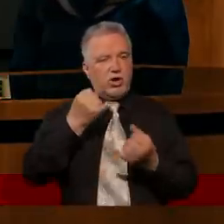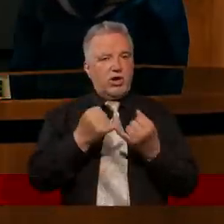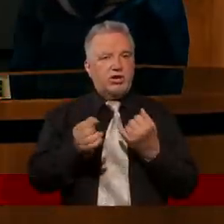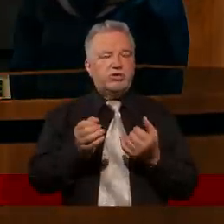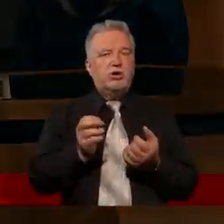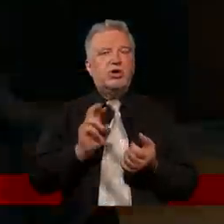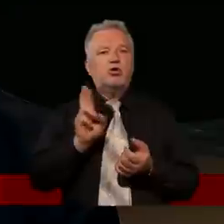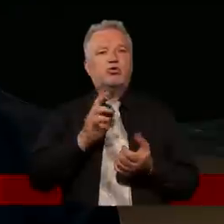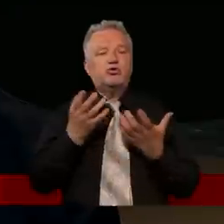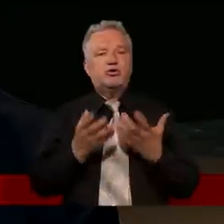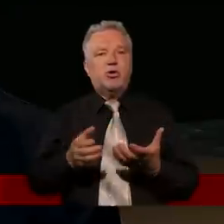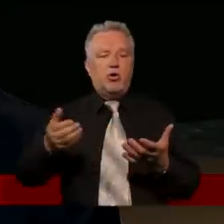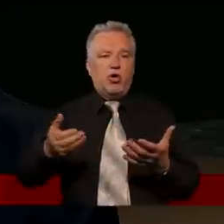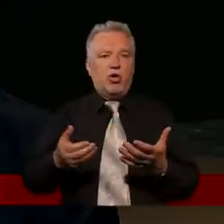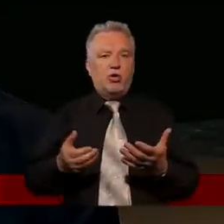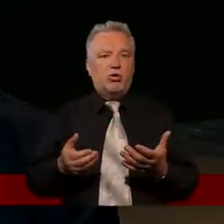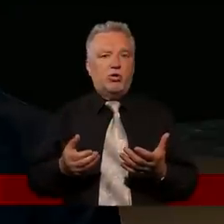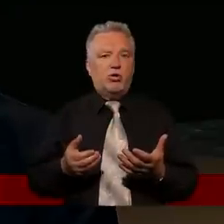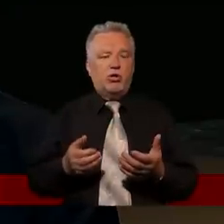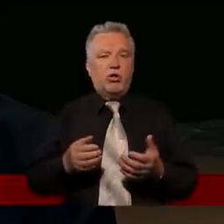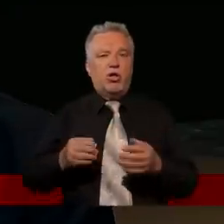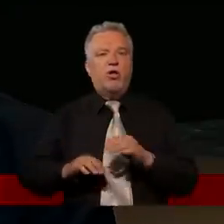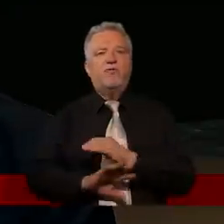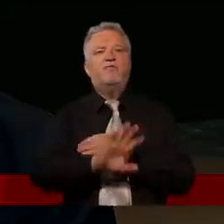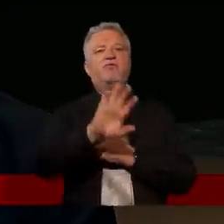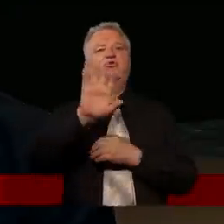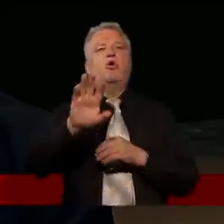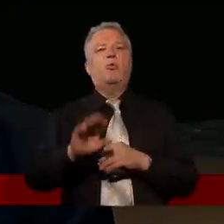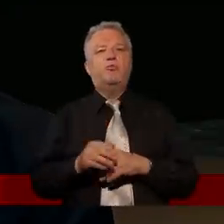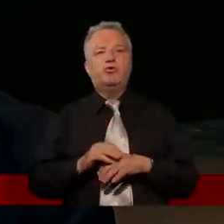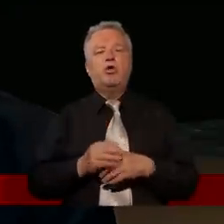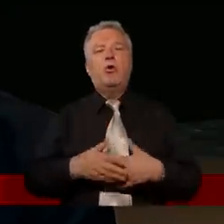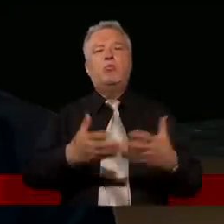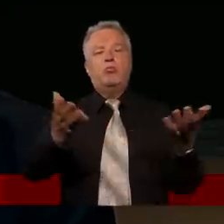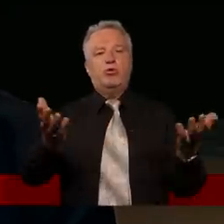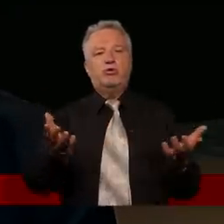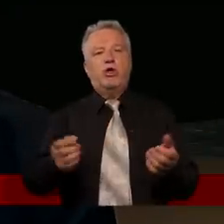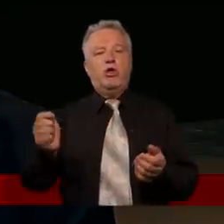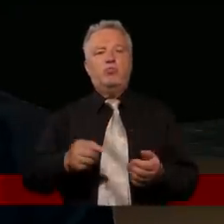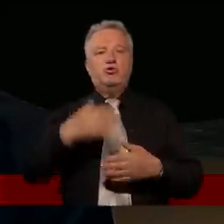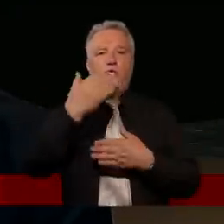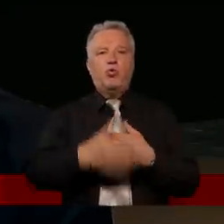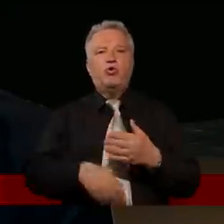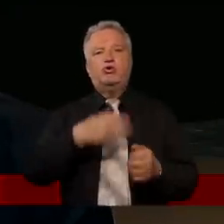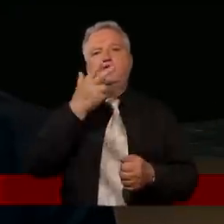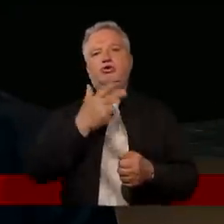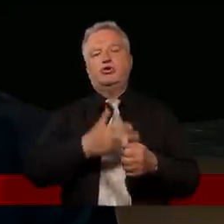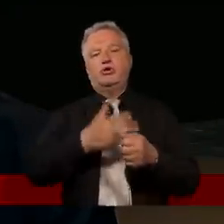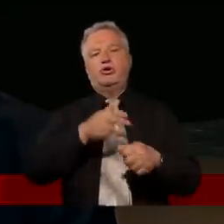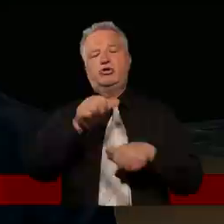rozpocząć misję, to znaczy takie wystąpienia publiczne, nauczać i tak dalej, to musiał ukończyć ten 30 rok życia.